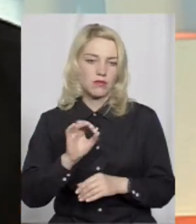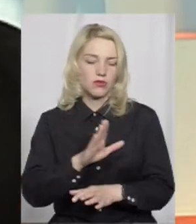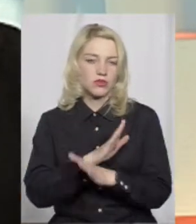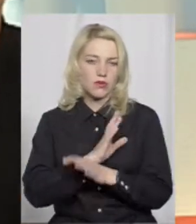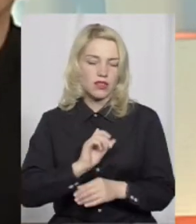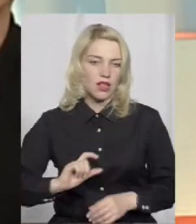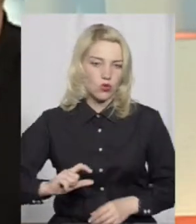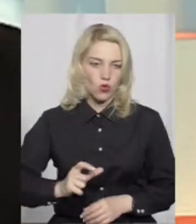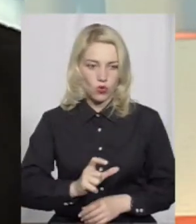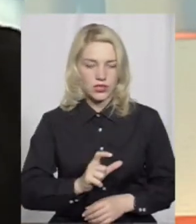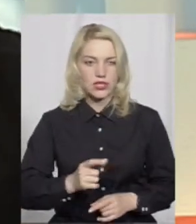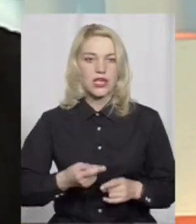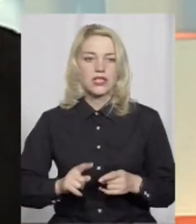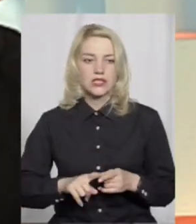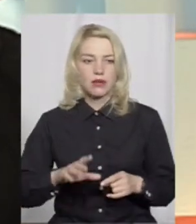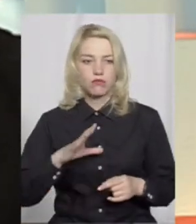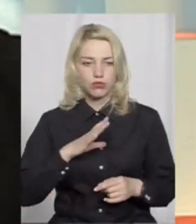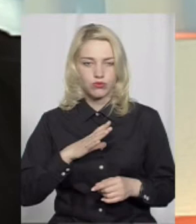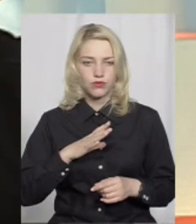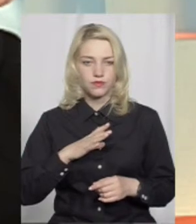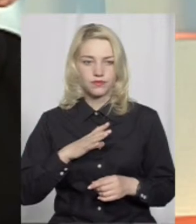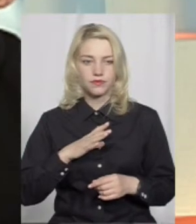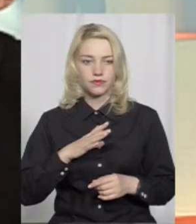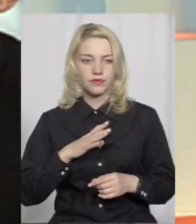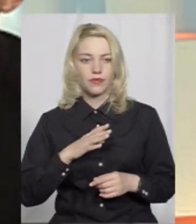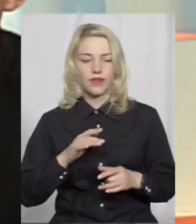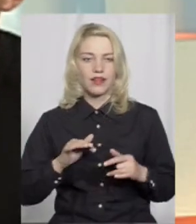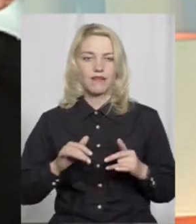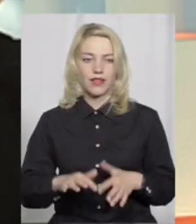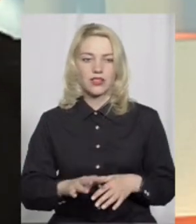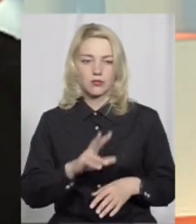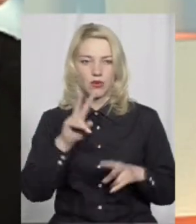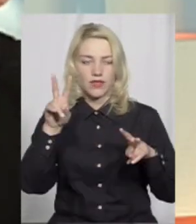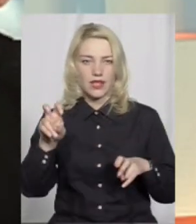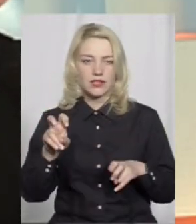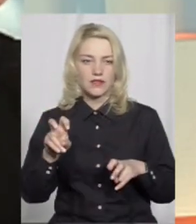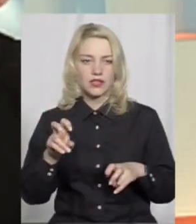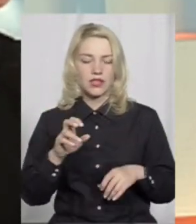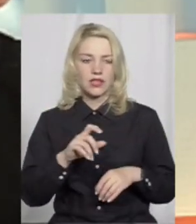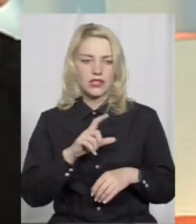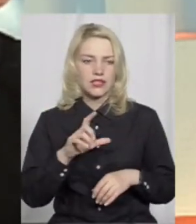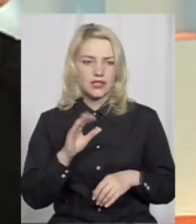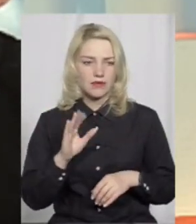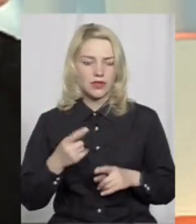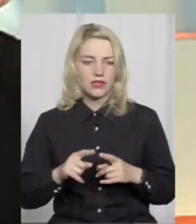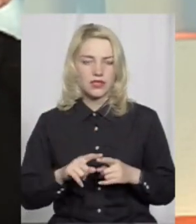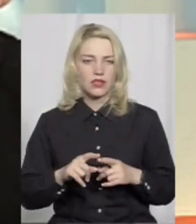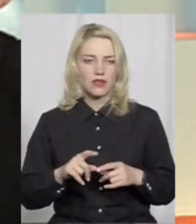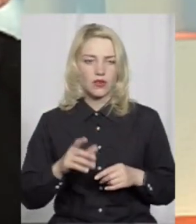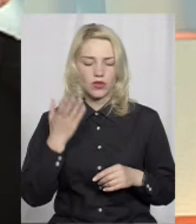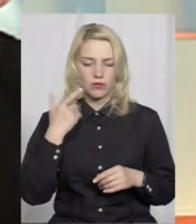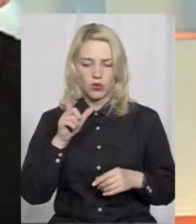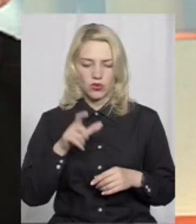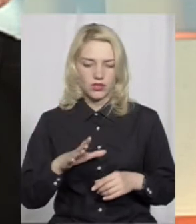смерть на дорозі, це був флешмоб під умовною назвою «Зек», коли людина переводягнена в